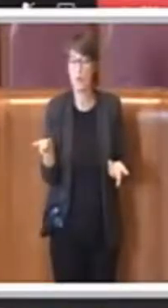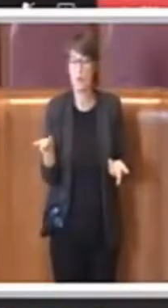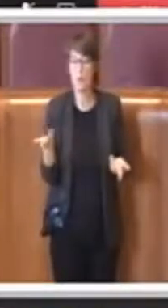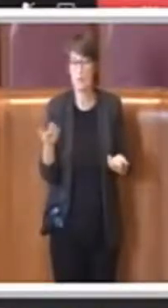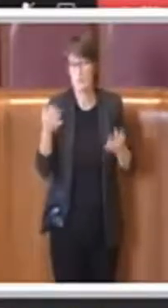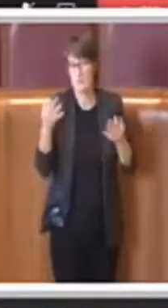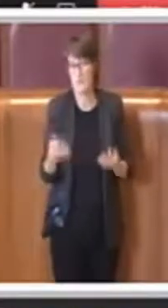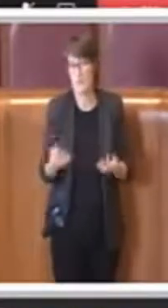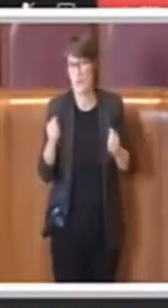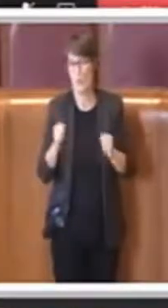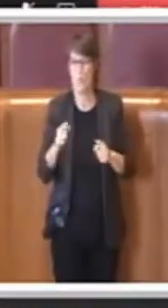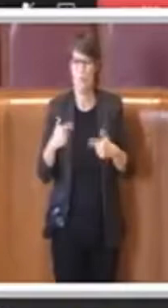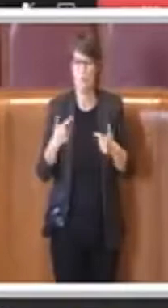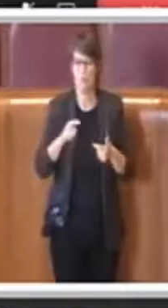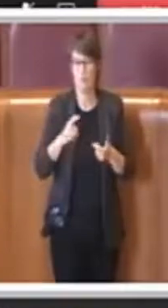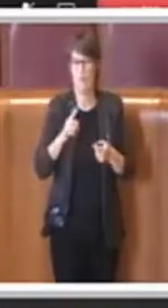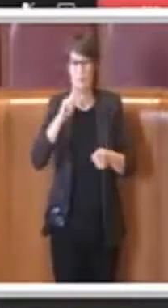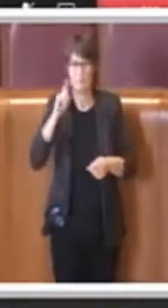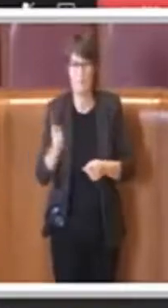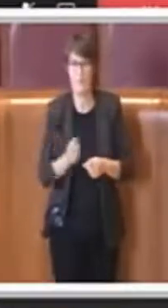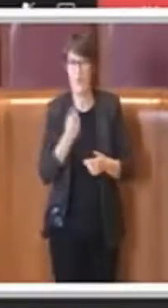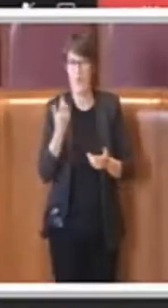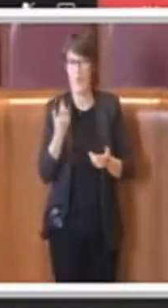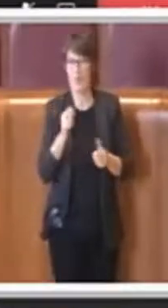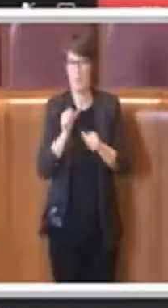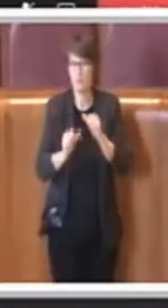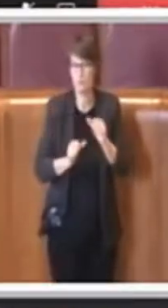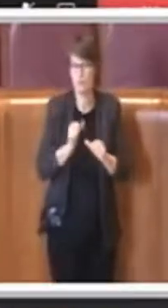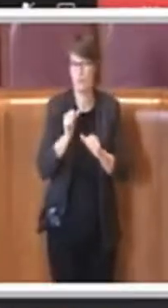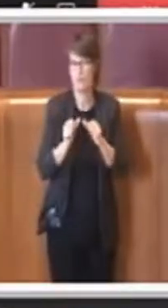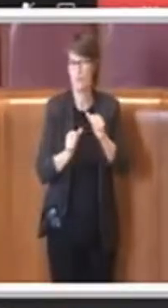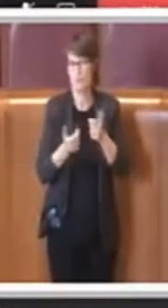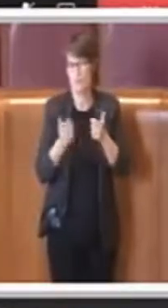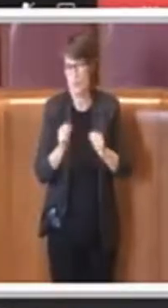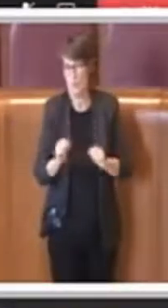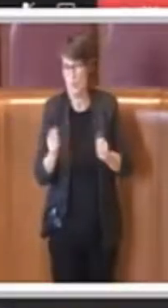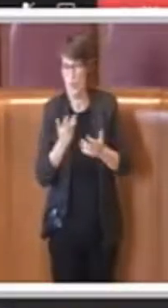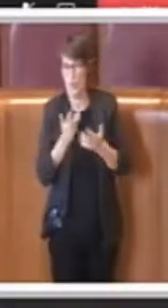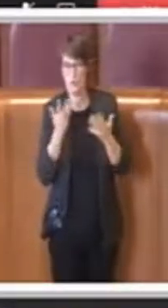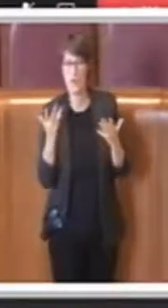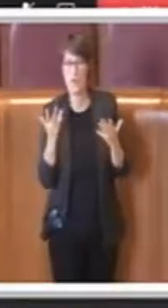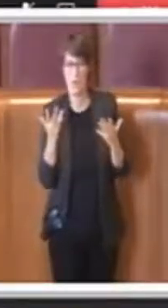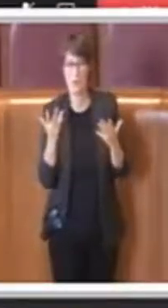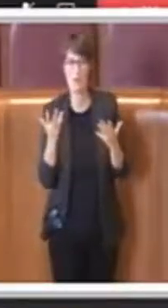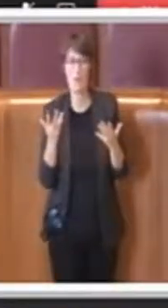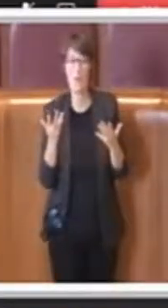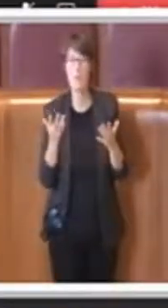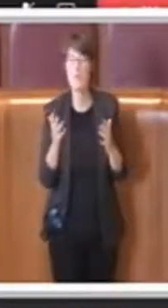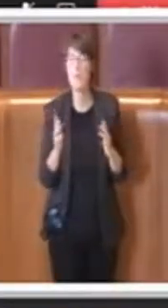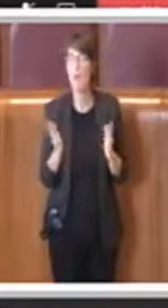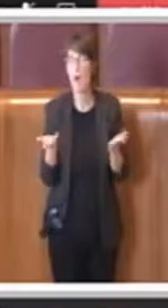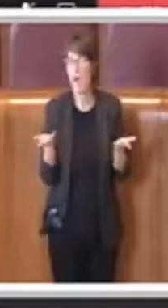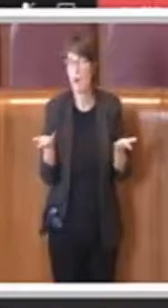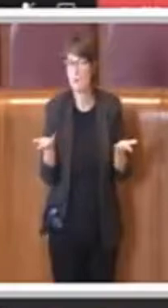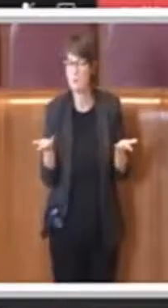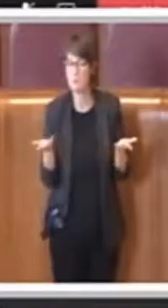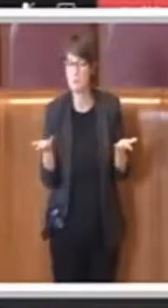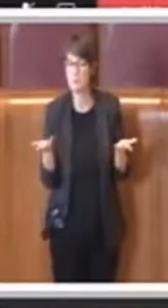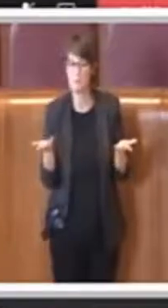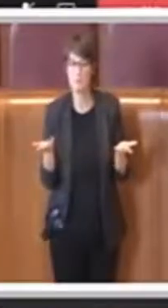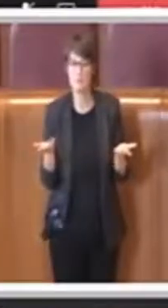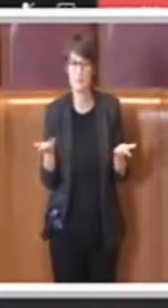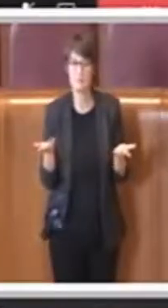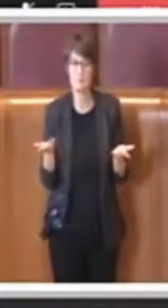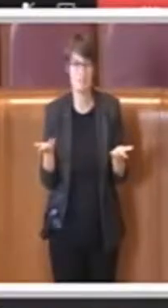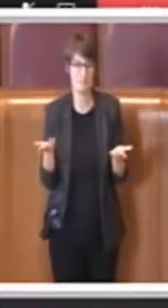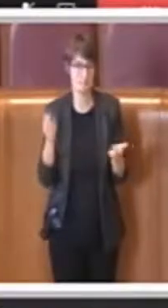migliorato, potrà essere evoluto, potrà essere modificato sicuramente, ma l'importante è